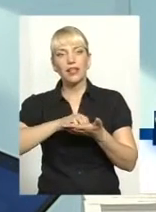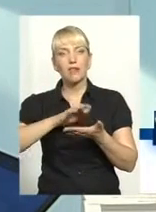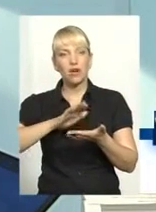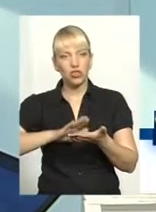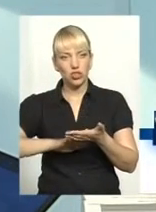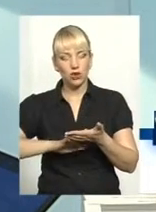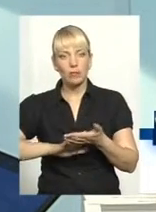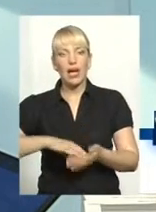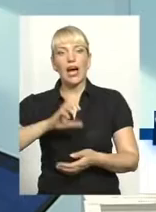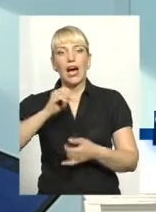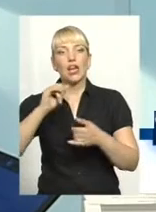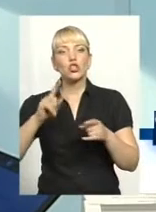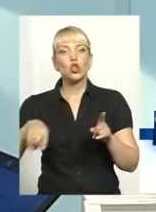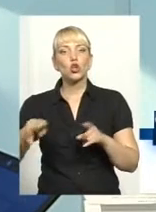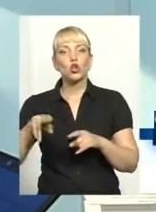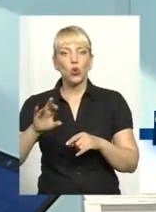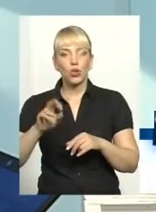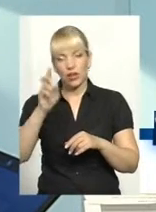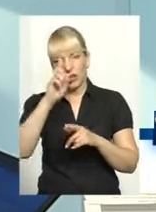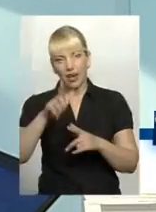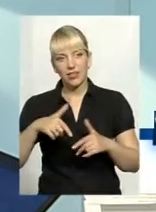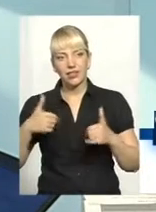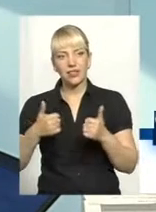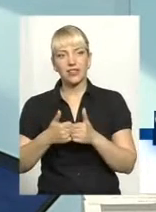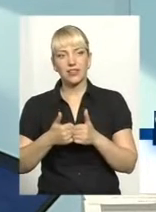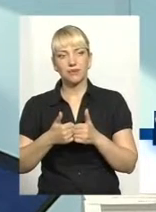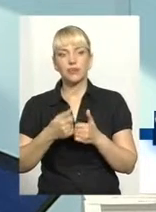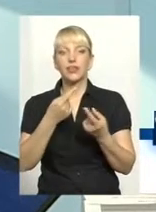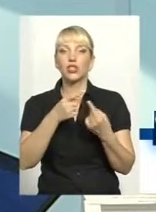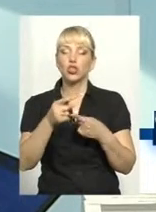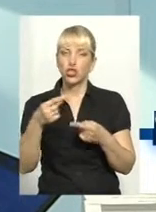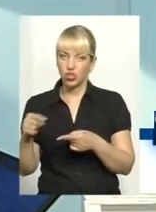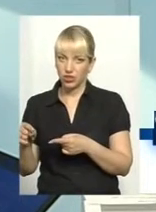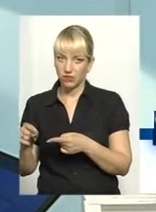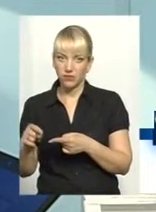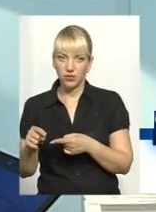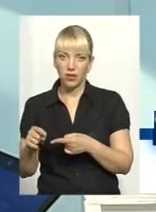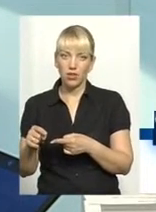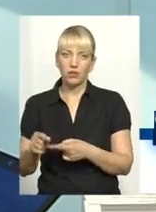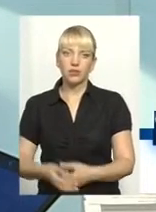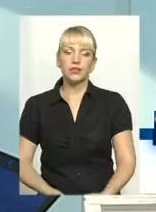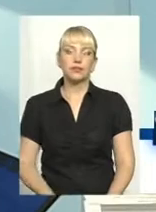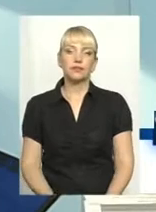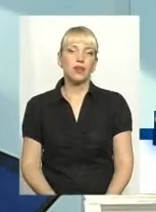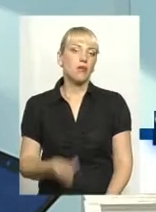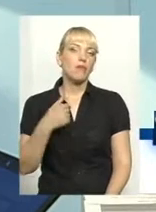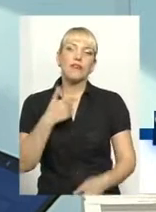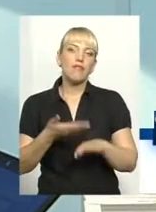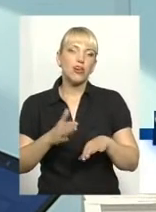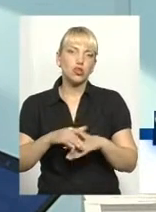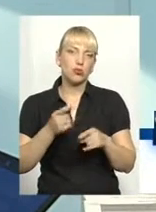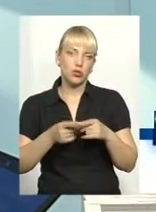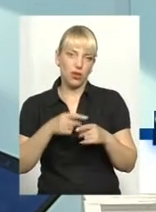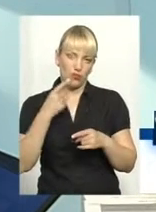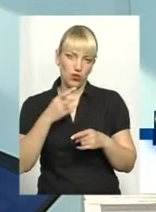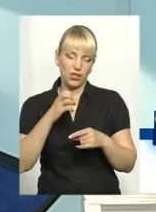щодо країн інших, мені важко про це говорити,